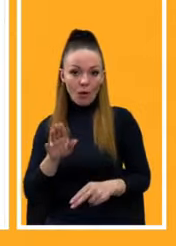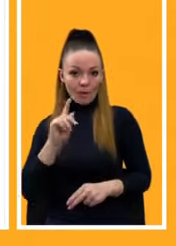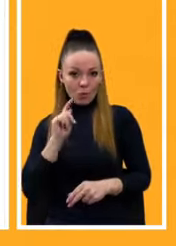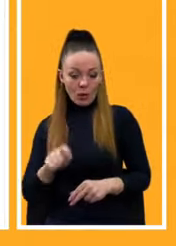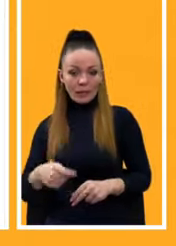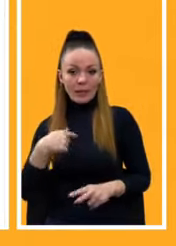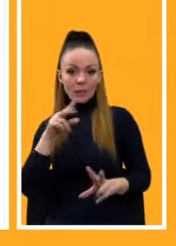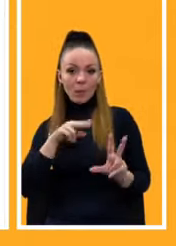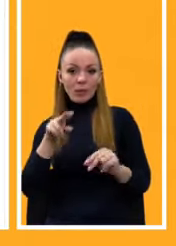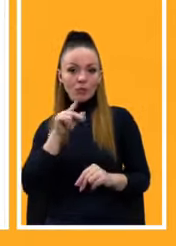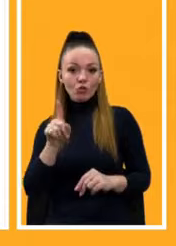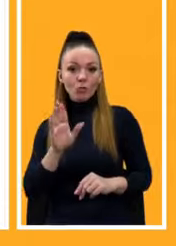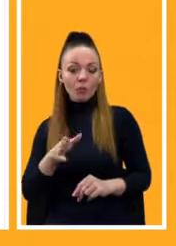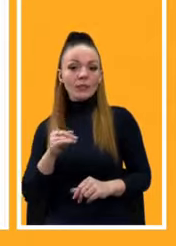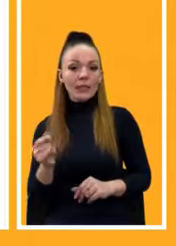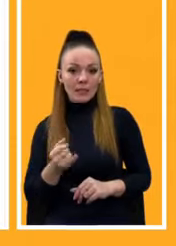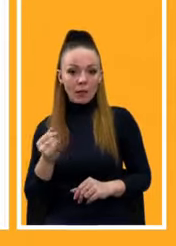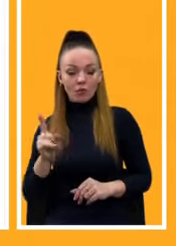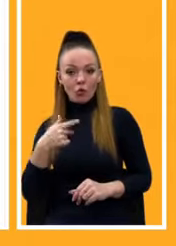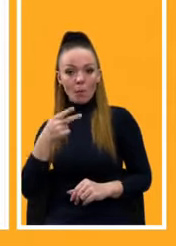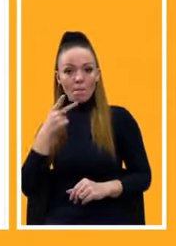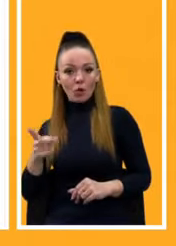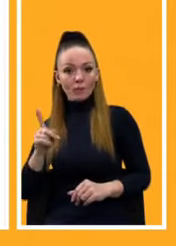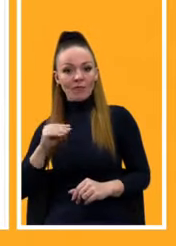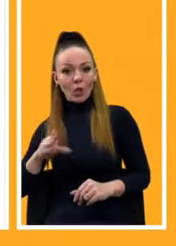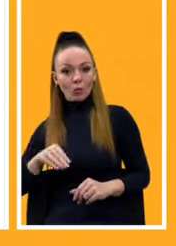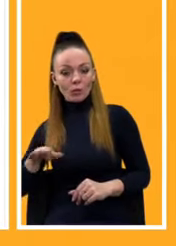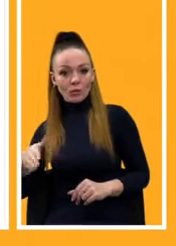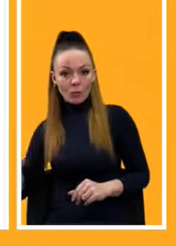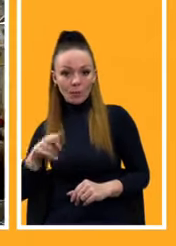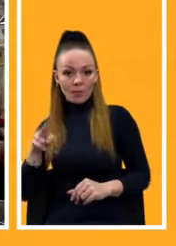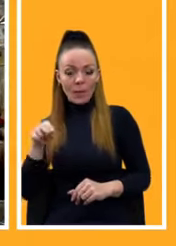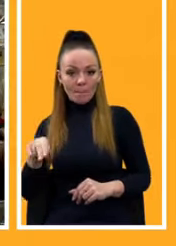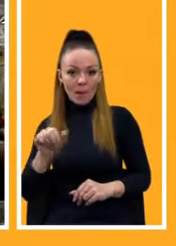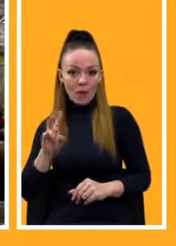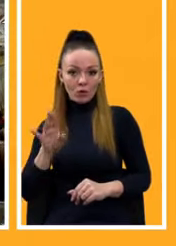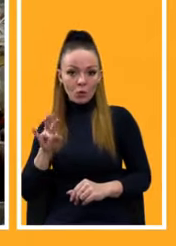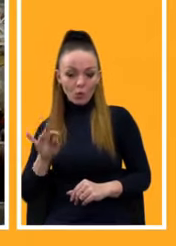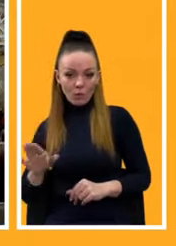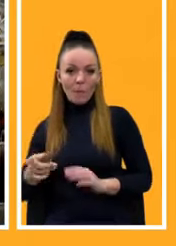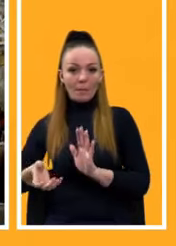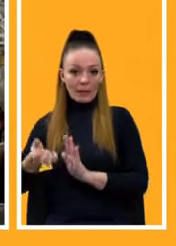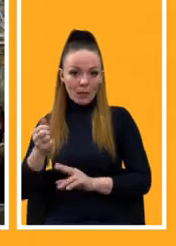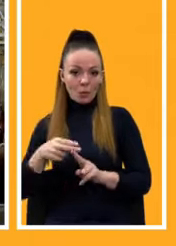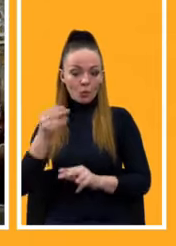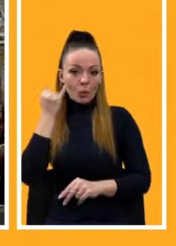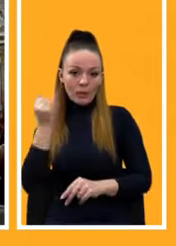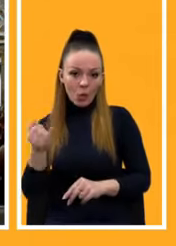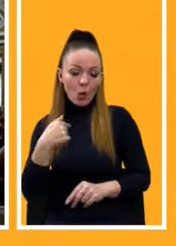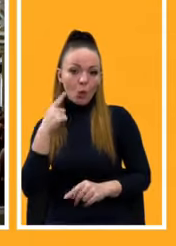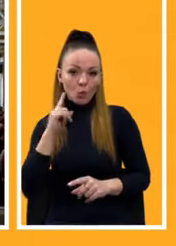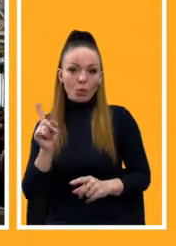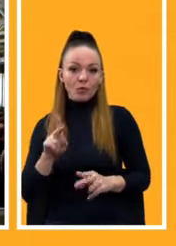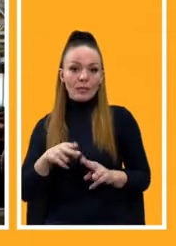буде зацікавленість те, що ми бачимо з французької сторони, ДП Антонов точно так само підтримує цю ідею, я думаю, що це такий